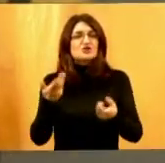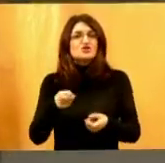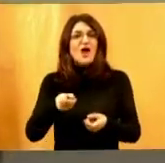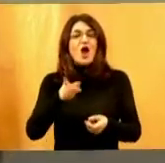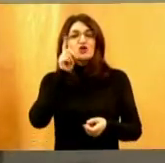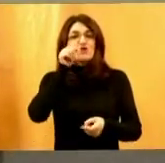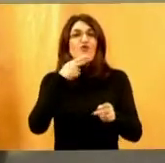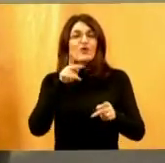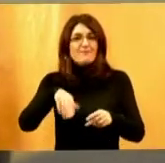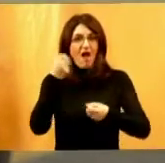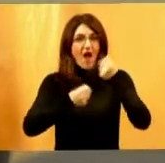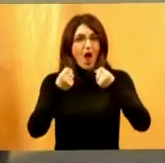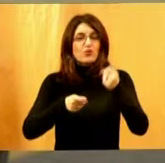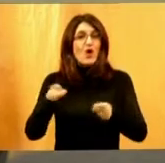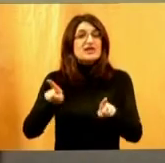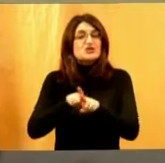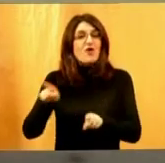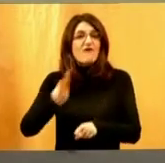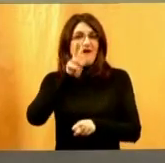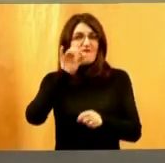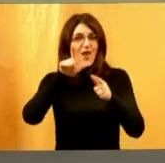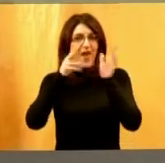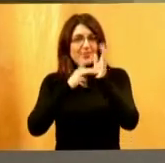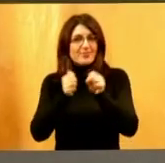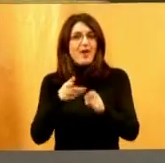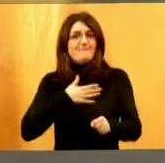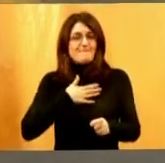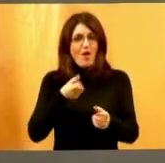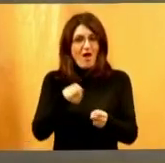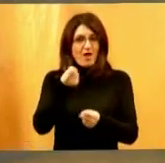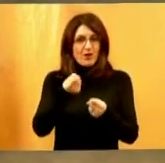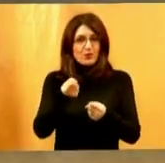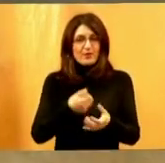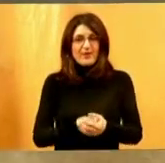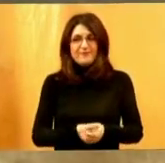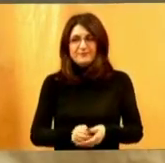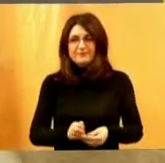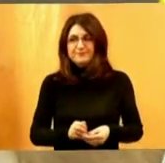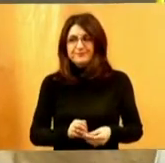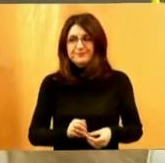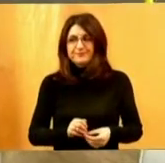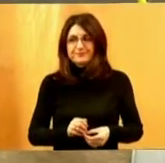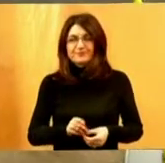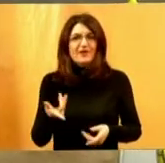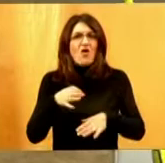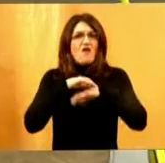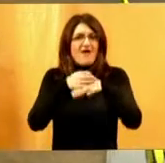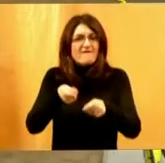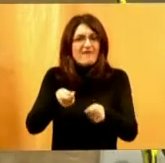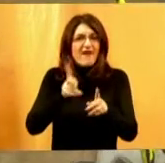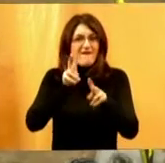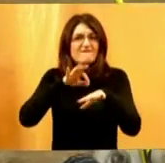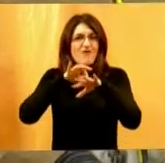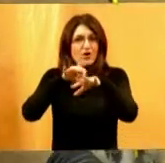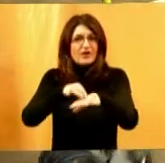ruci vozača, to je ovaj volan u mojej ruci. Ali kad imate ovu vodilicu. Vodilica.